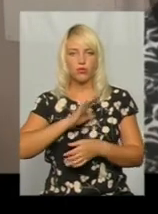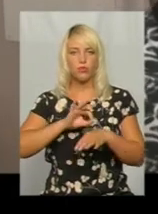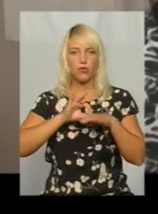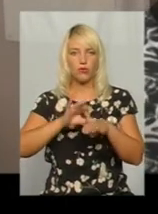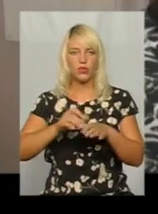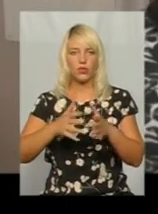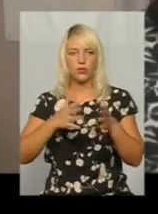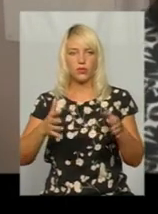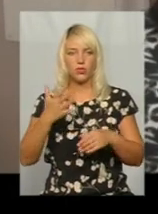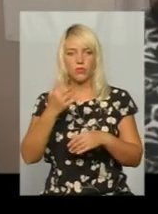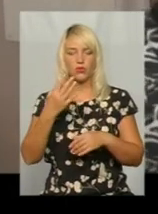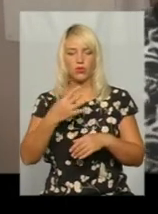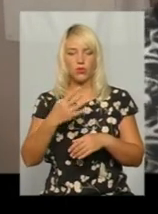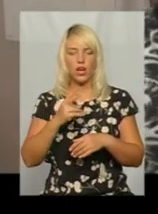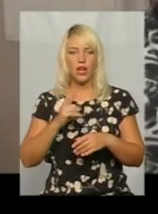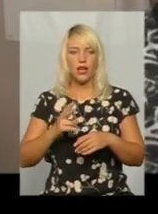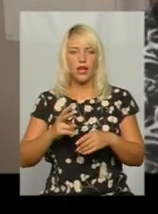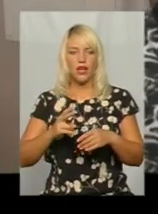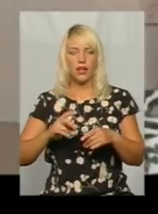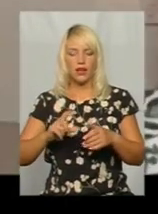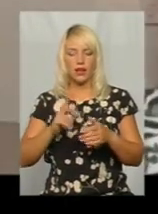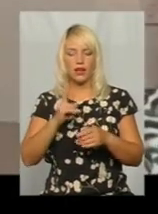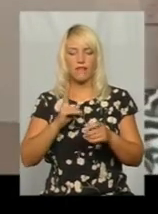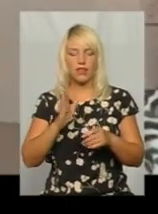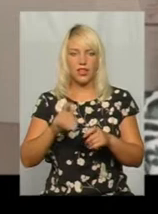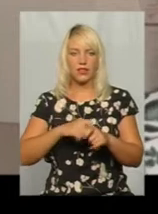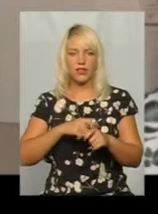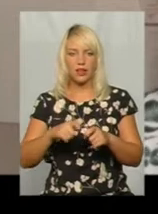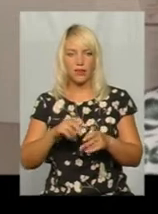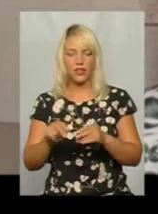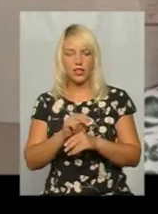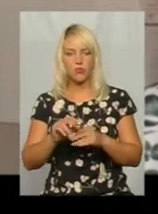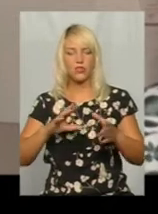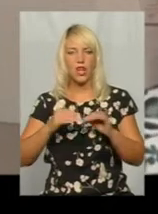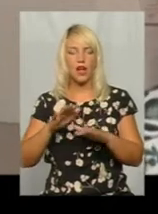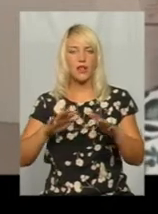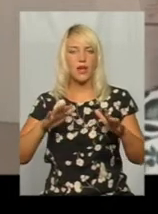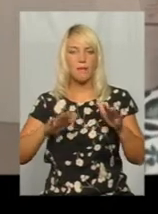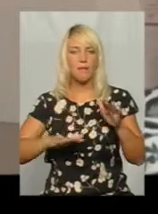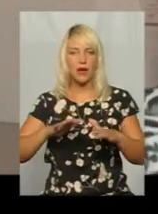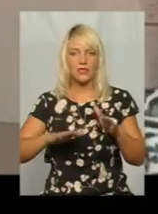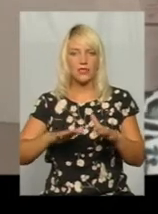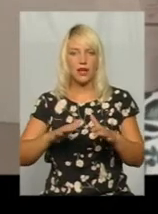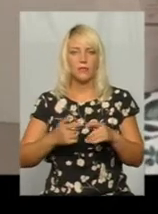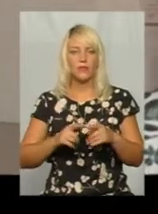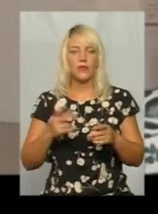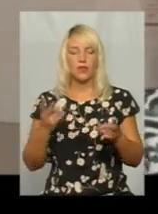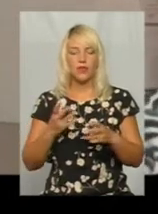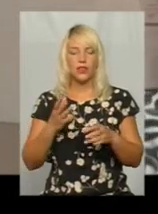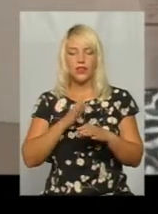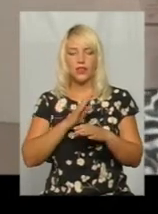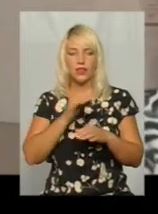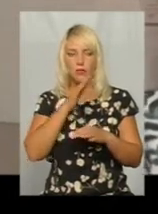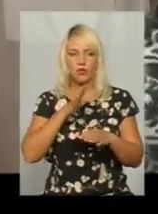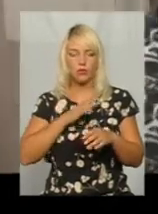більше 540 квадратів ямковості ліквідовано. Загальна маса автомобілів, які рухаються по дорозі загального користування місцевого значення, не має перевищити